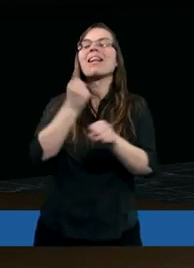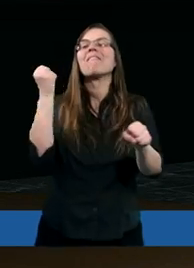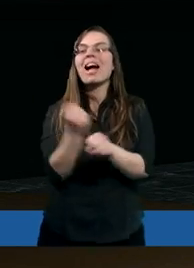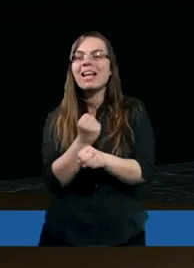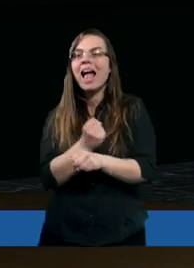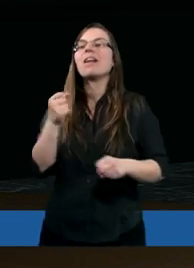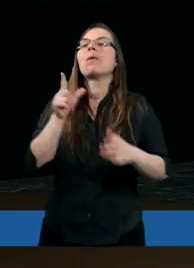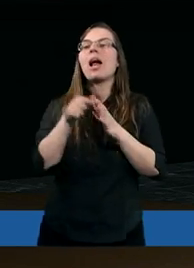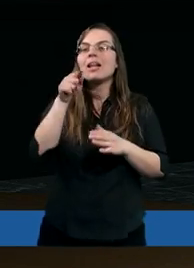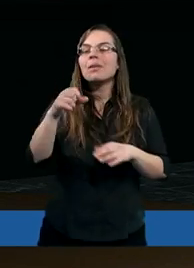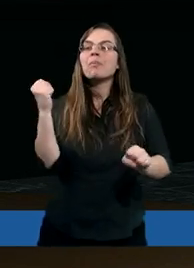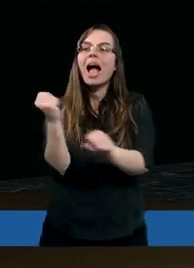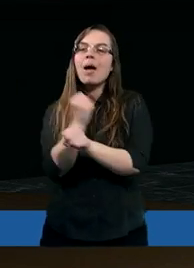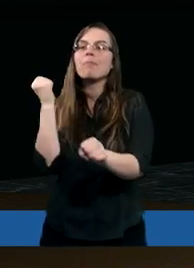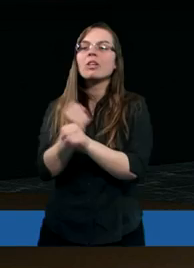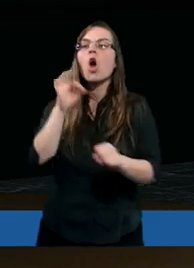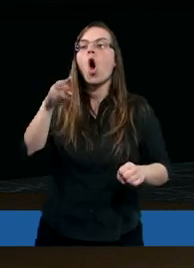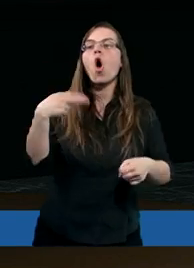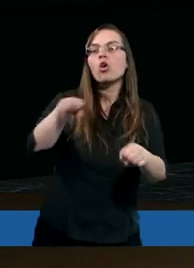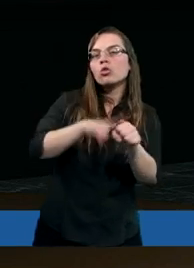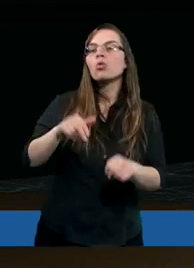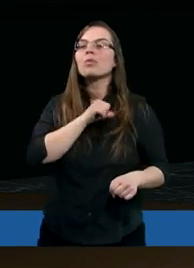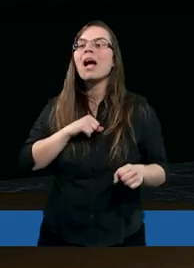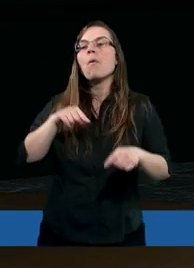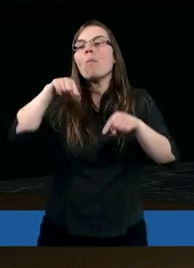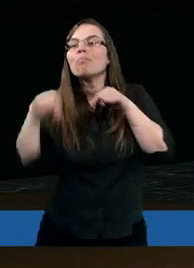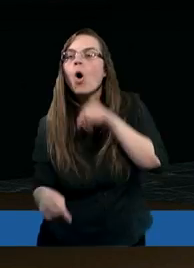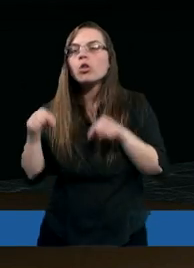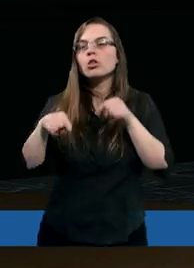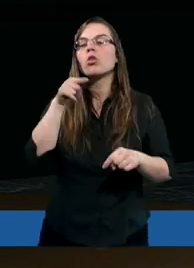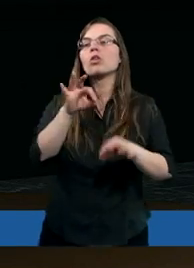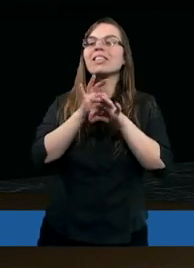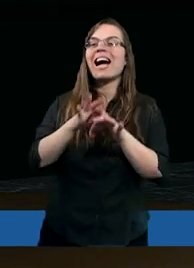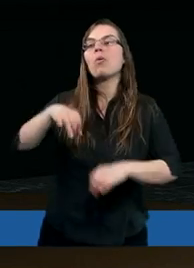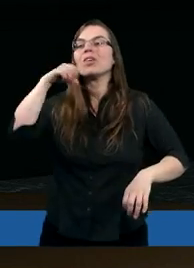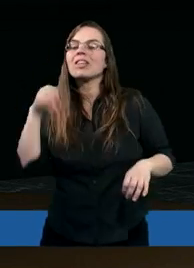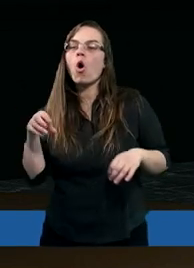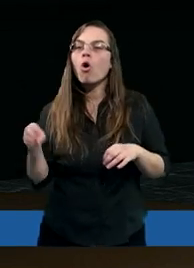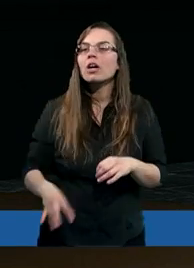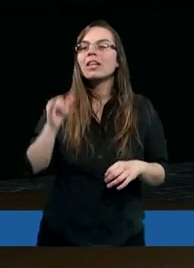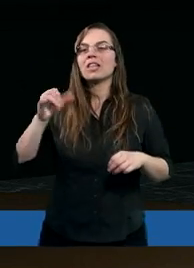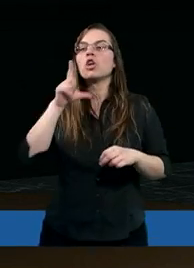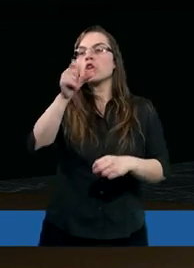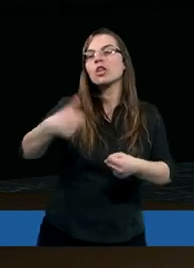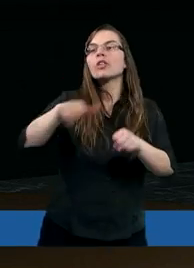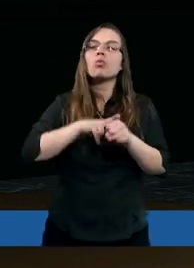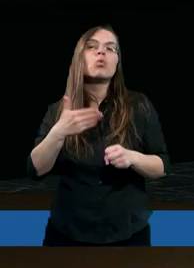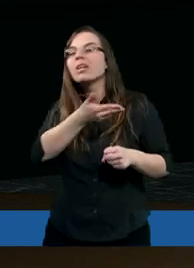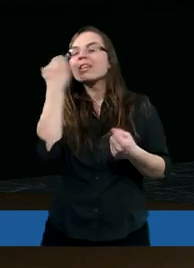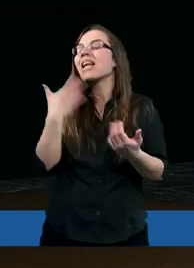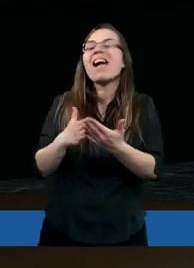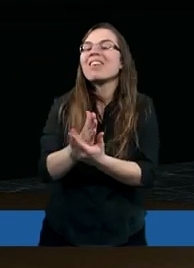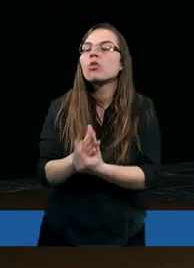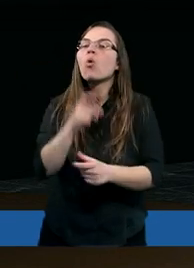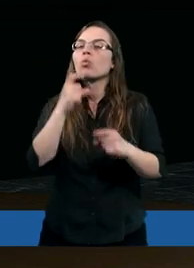węgielnym, ale też kamieniem, o który się potknął. I skałą zgorszenia ci, którzy nie wierzą